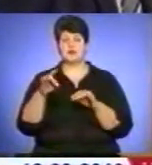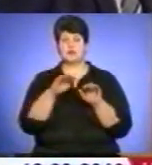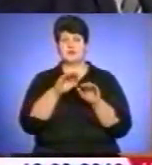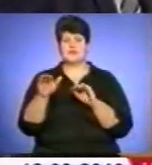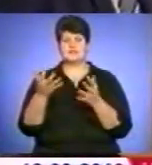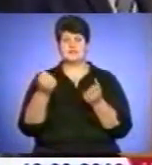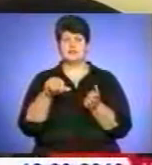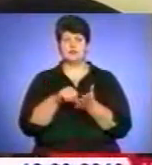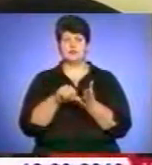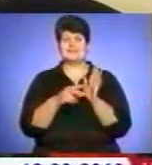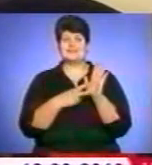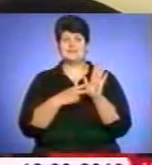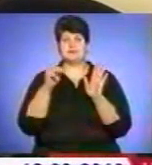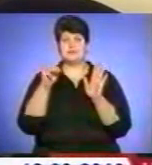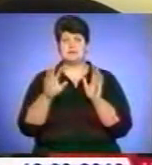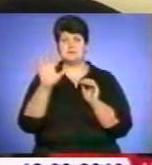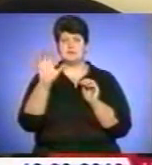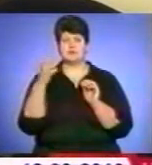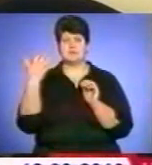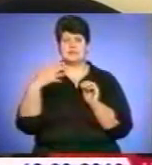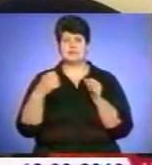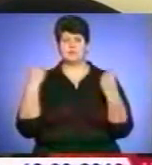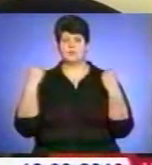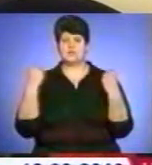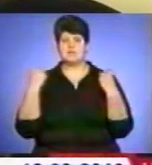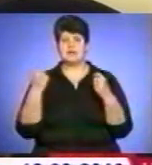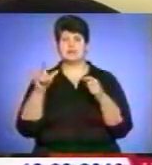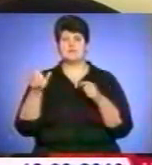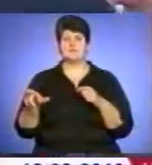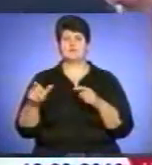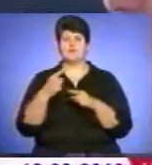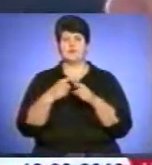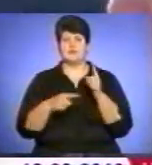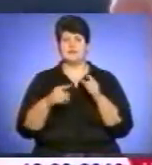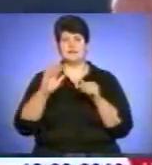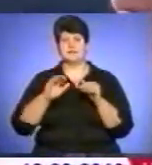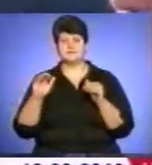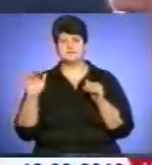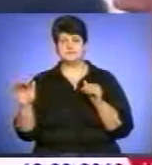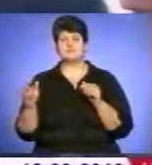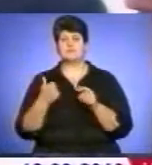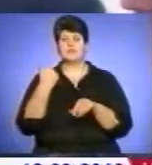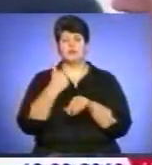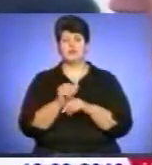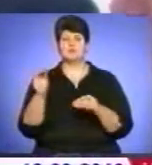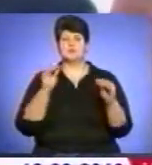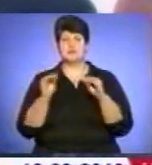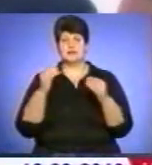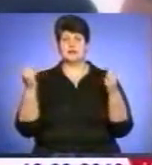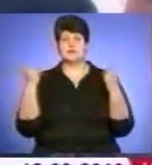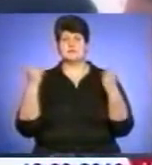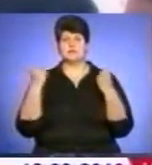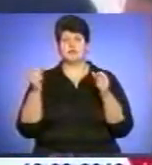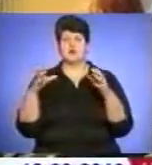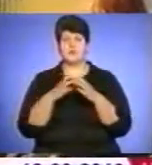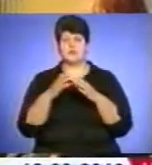взяли участь 7 550 спортсменів, половина з них – школярі. В основному складі збірних команд України Олена